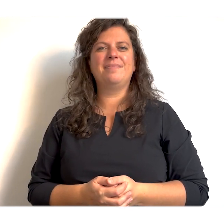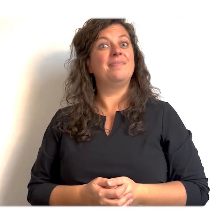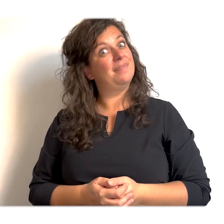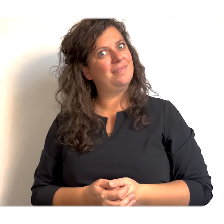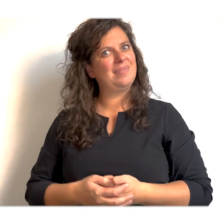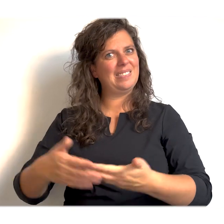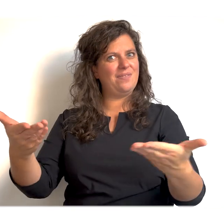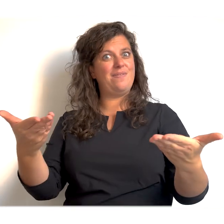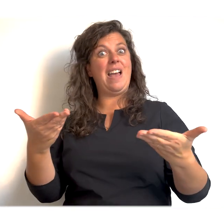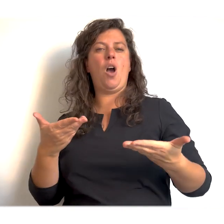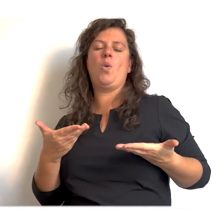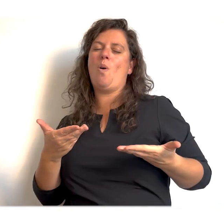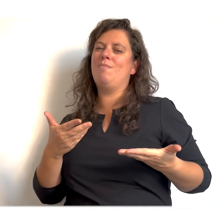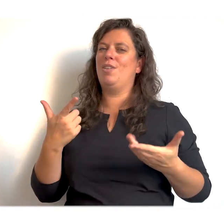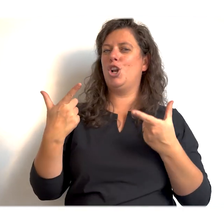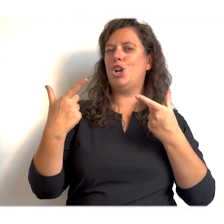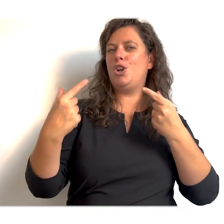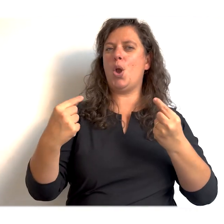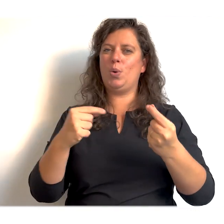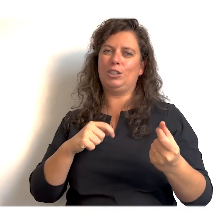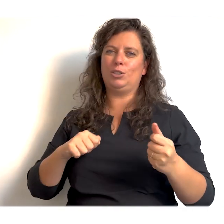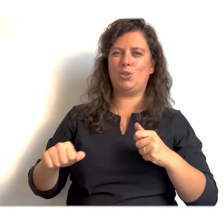Welkom bij weer een leuke truc.